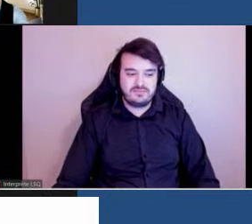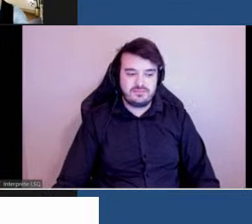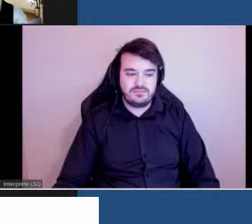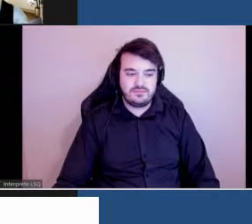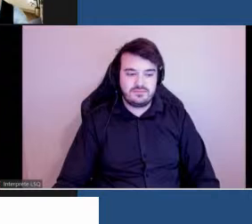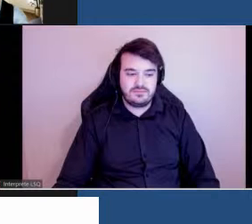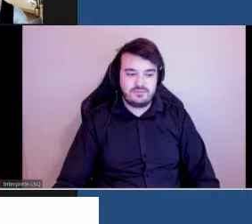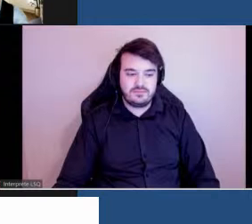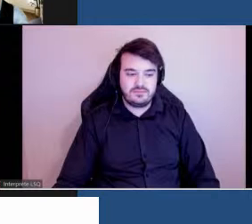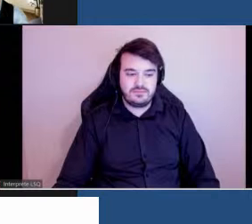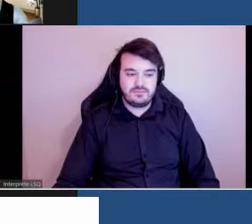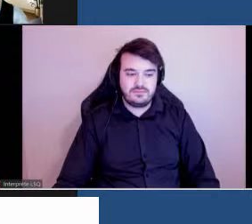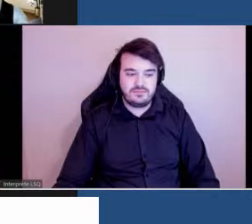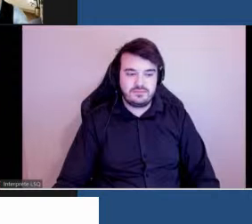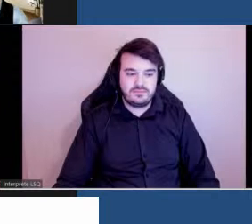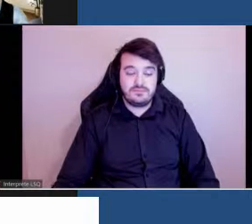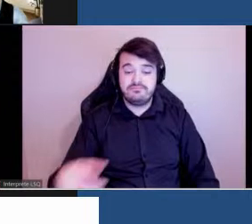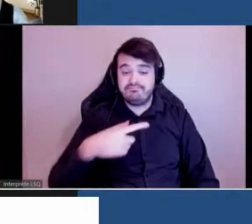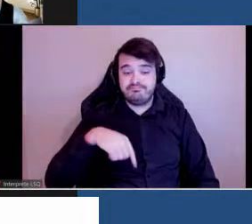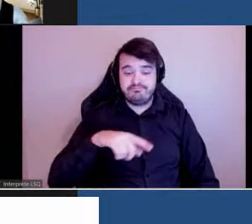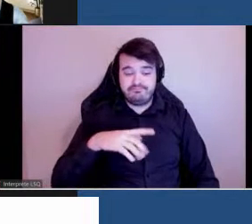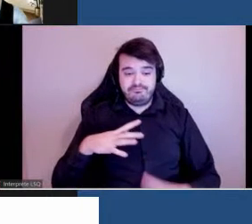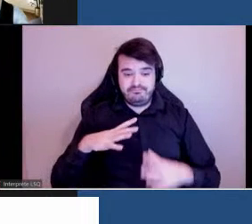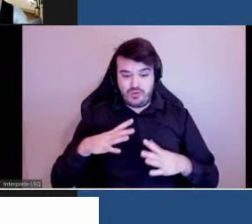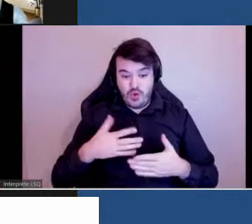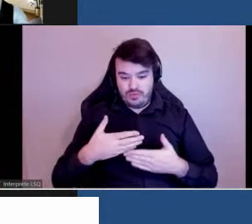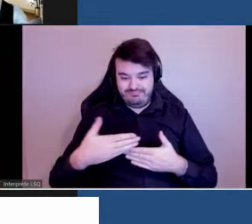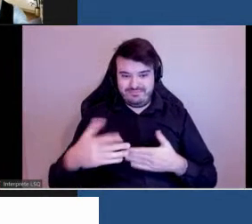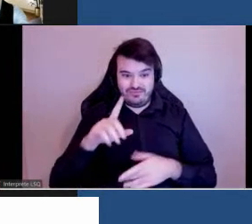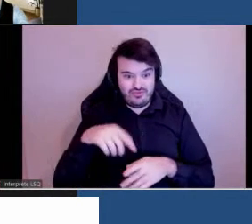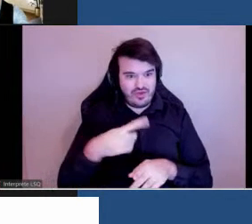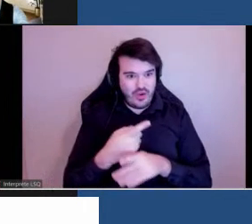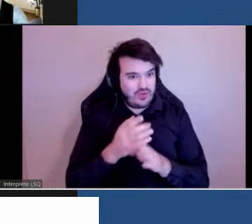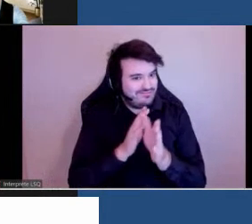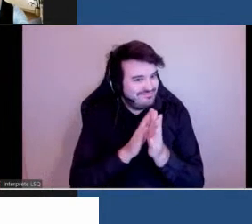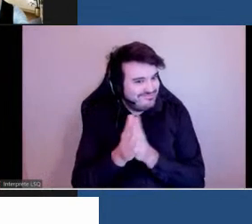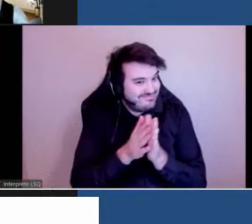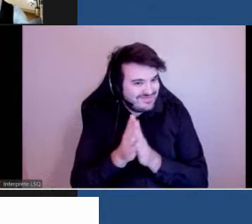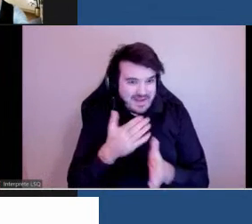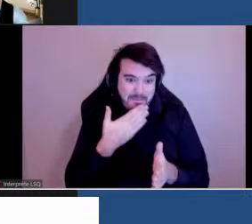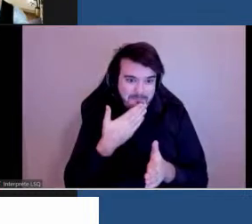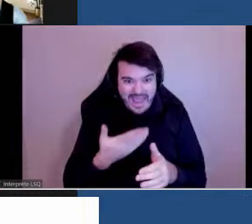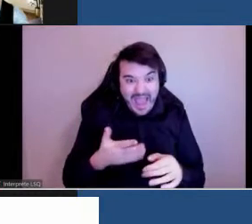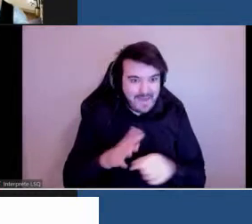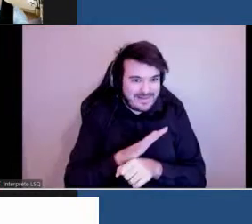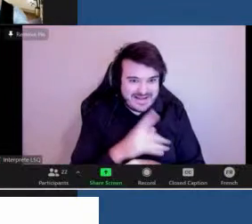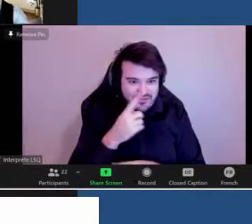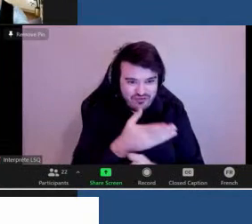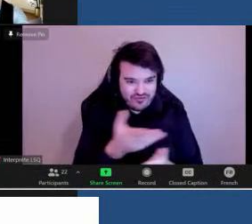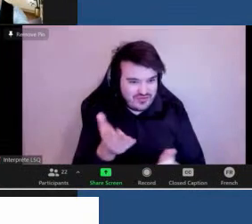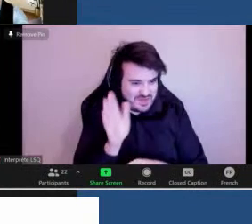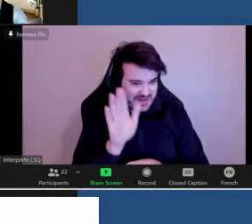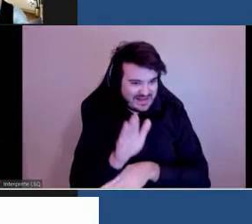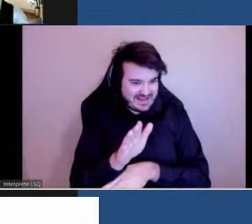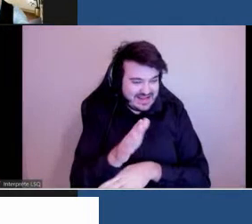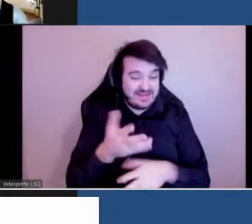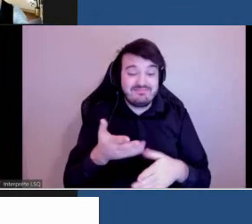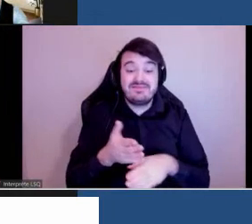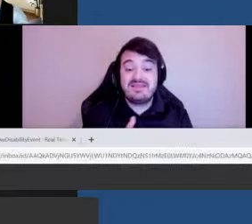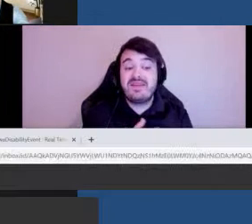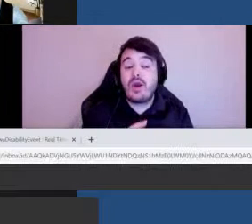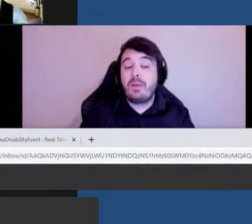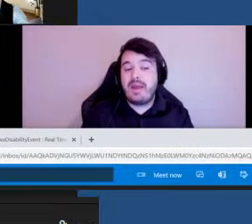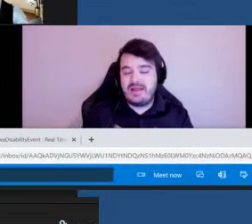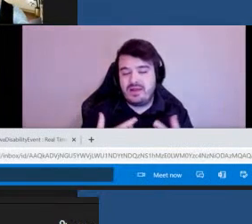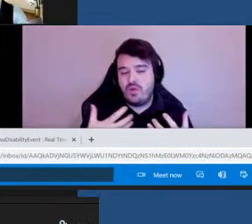Nous avons une heure intéressante et bien remplie pour vous cet après-midi. Mais avant de commencer, j'aimerais